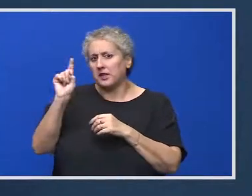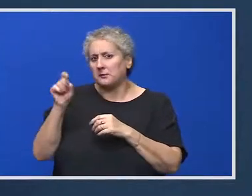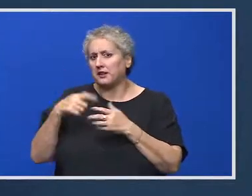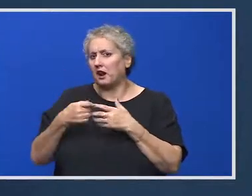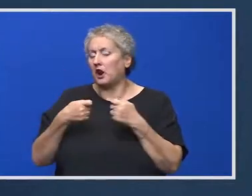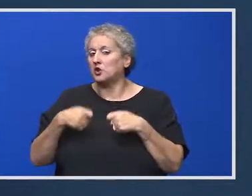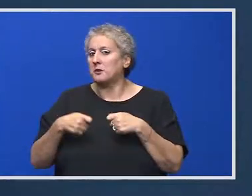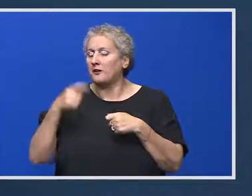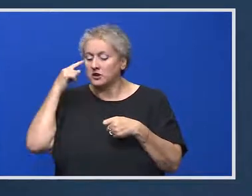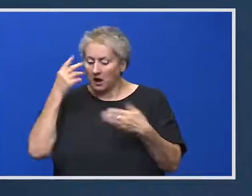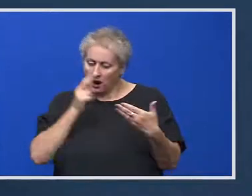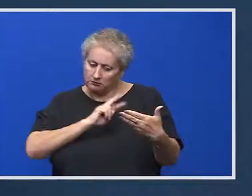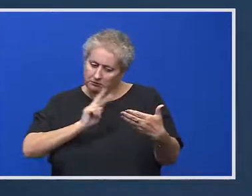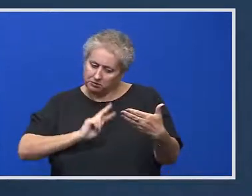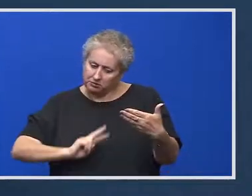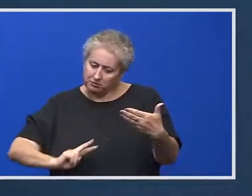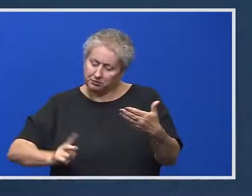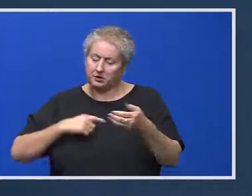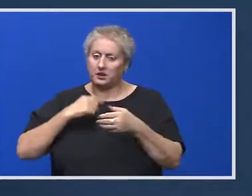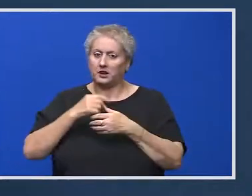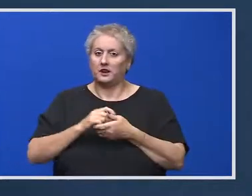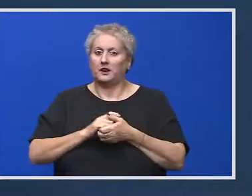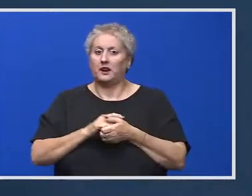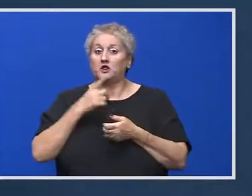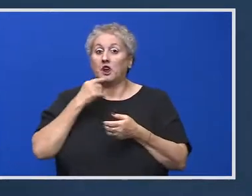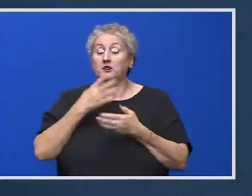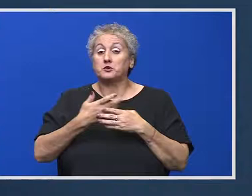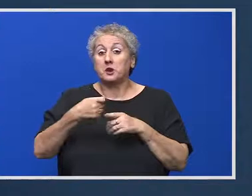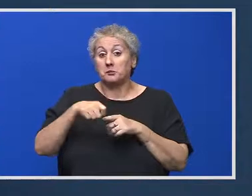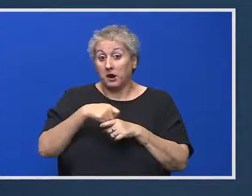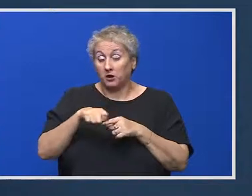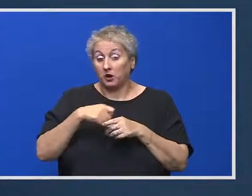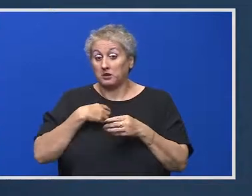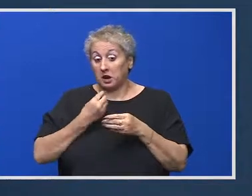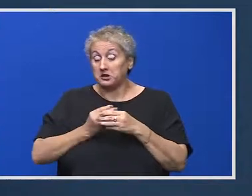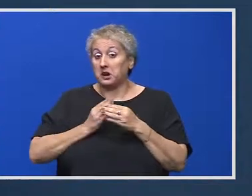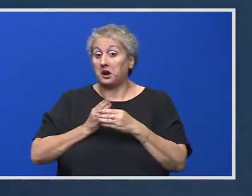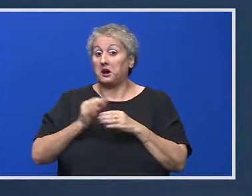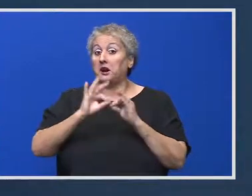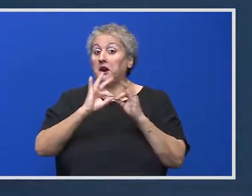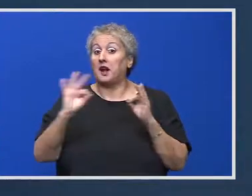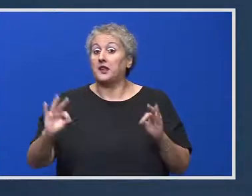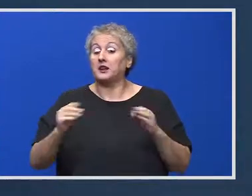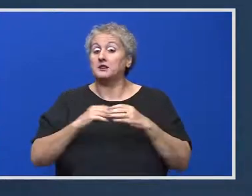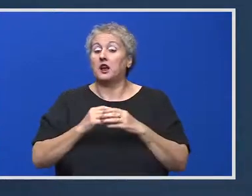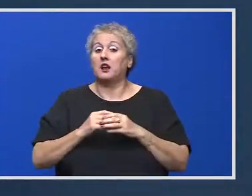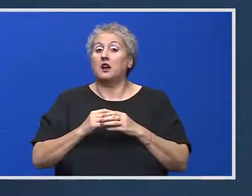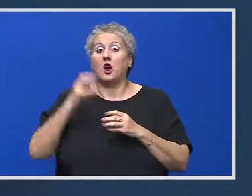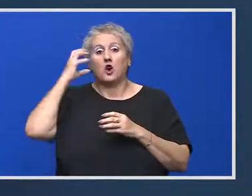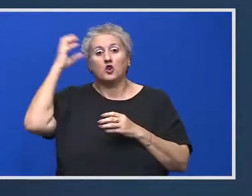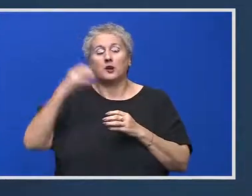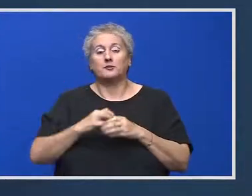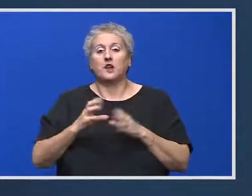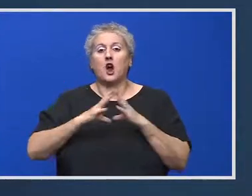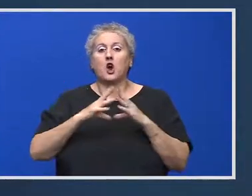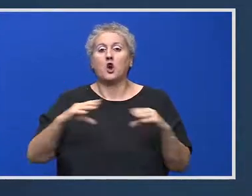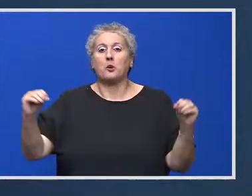dumneavoastră a studiat subiectul, cum vedeți modificarea acestei metodologii și dacă cadrează cu conceptul de România Educată.